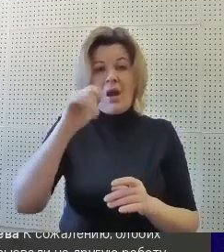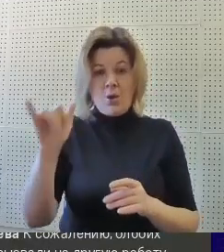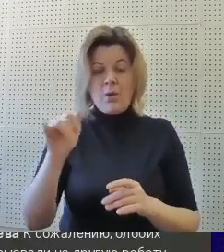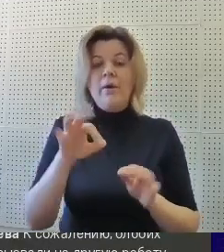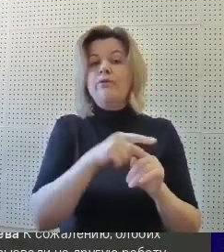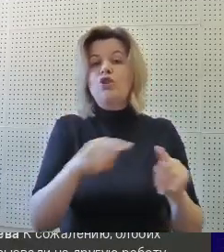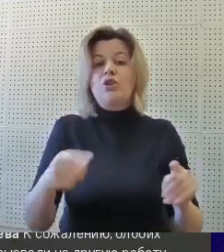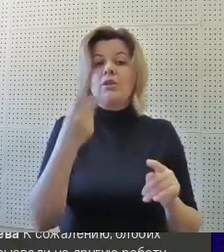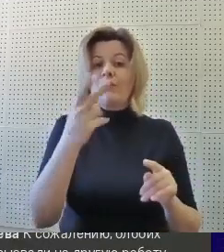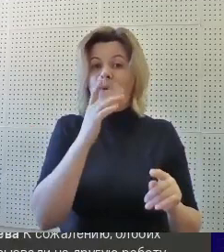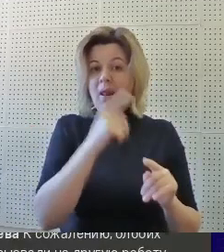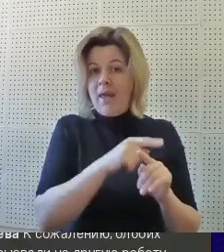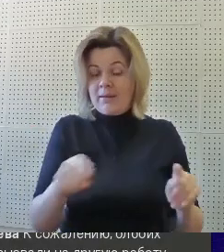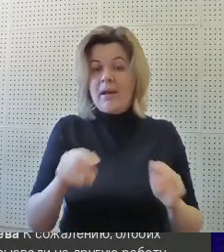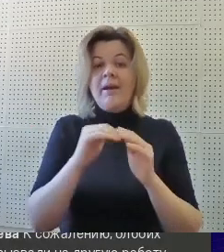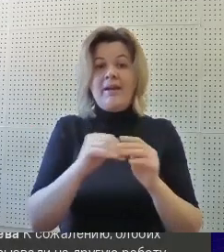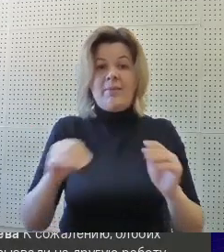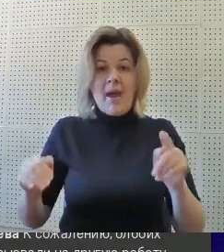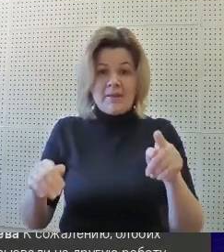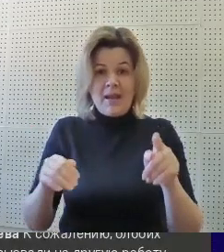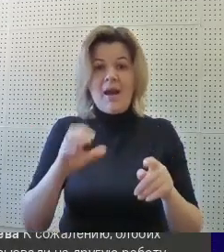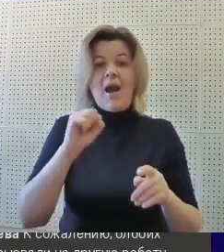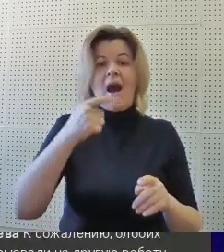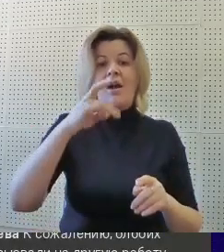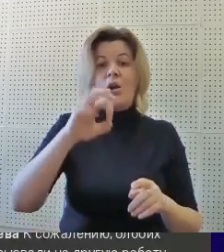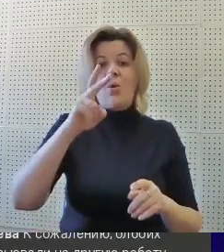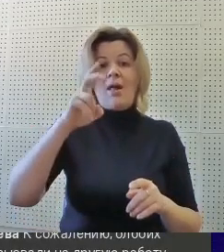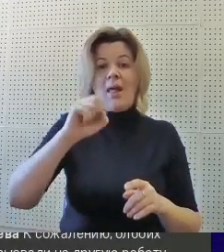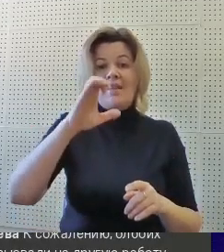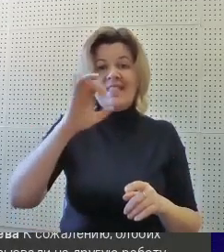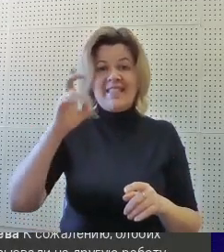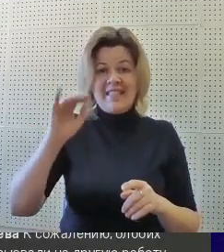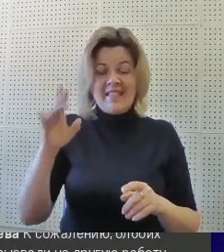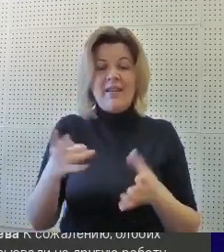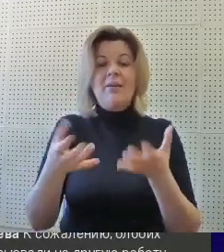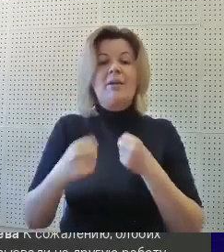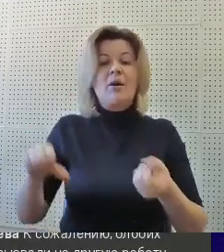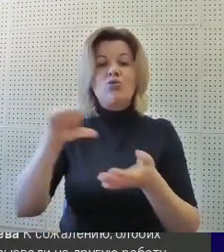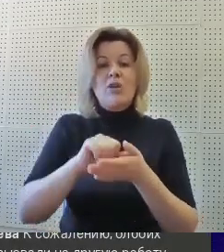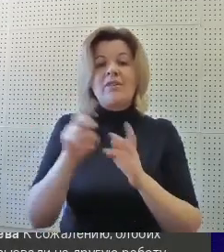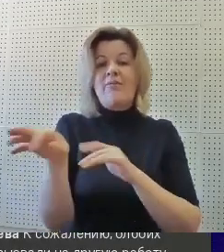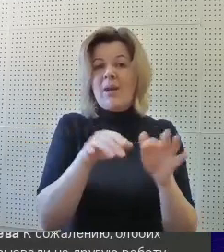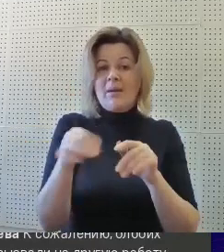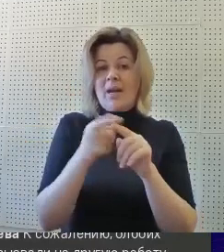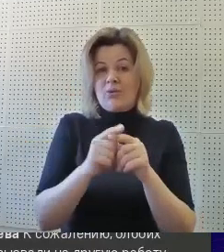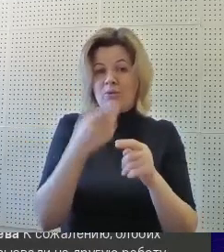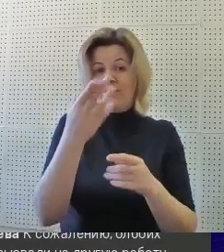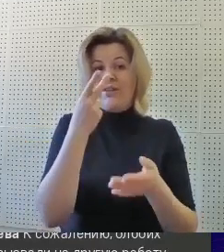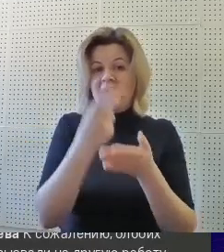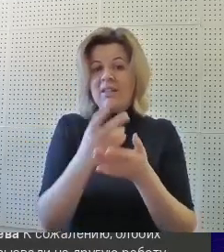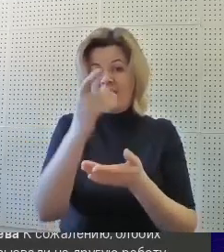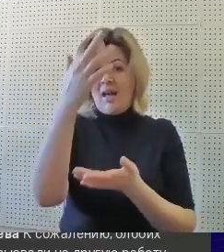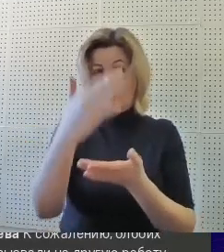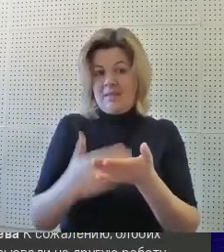двух лет ребята-агроклассники принимают участие в мероприятиях, которые перечислены на